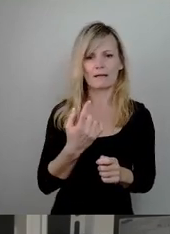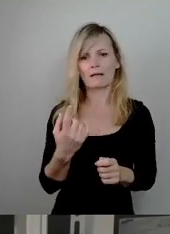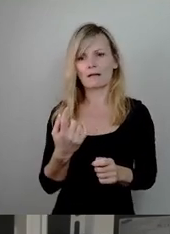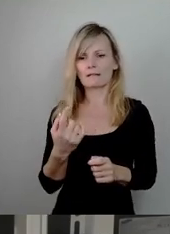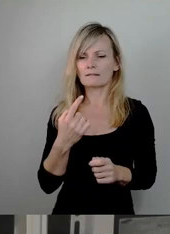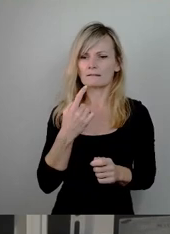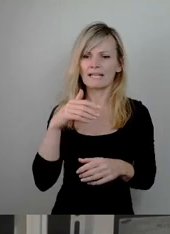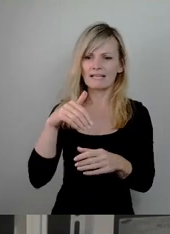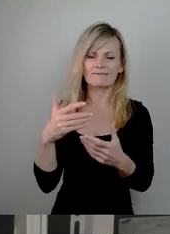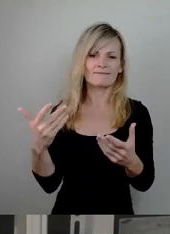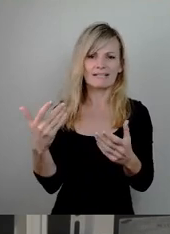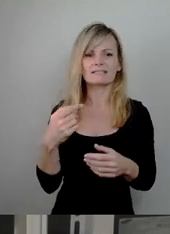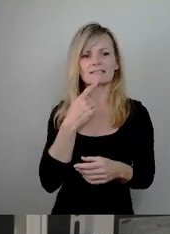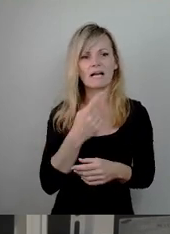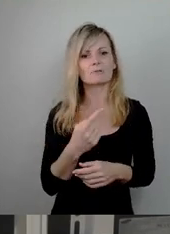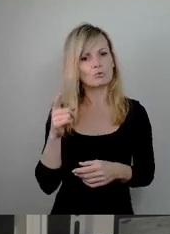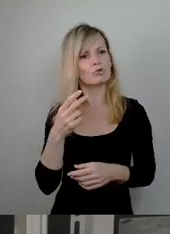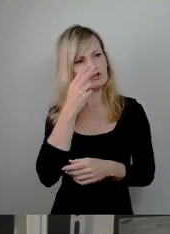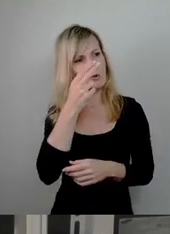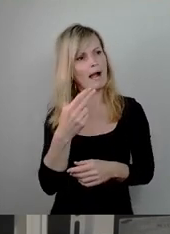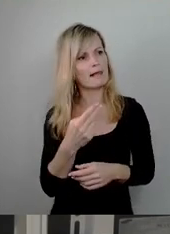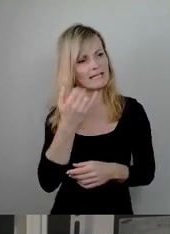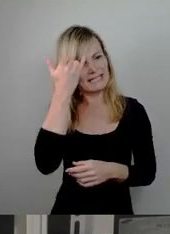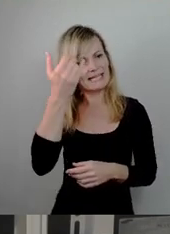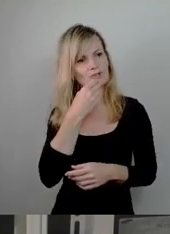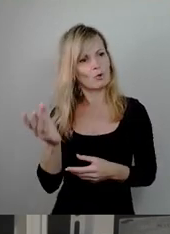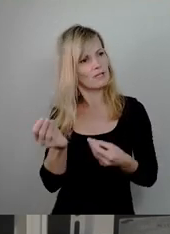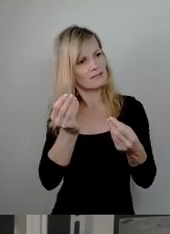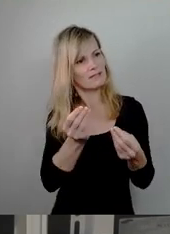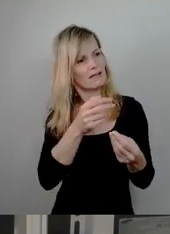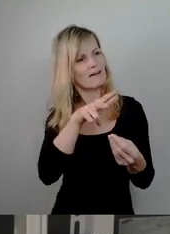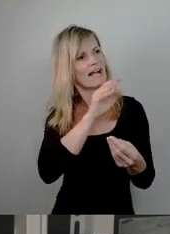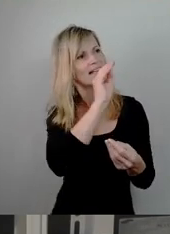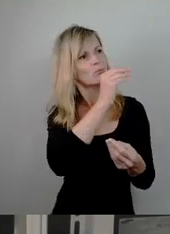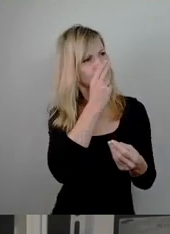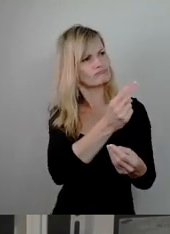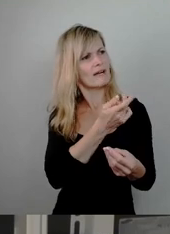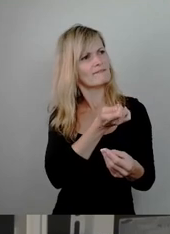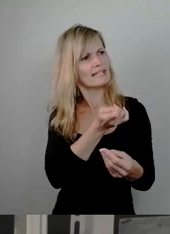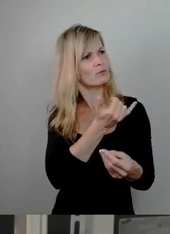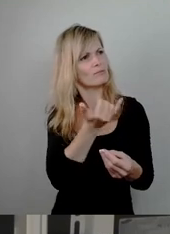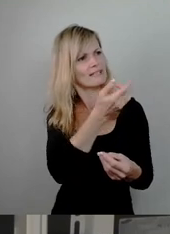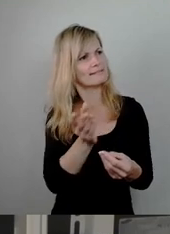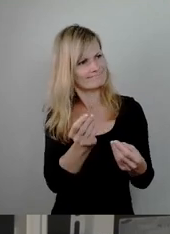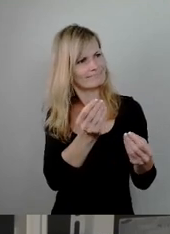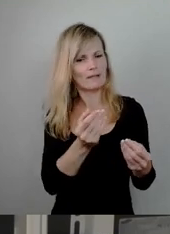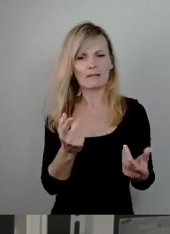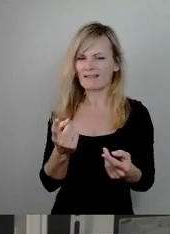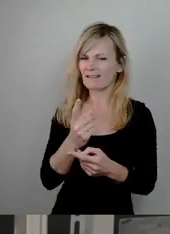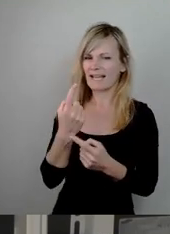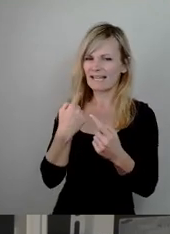Verwaltung, schaut mal, wie ihr die Finanzierung hinbekommt. Ich glaube, hier steckt ein ganz anderes Problem dahinter.